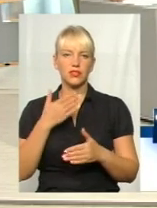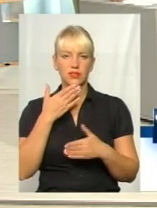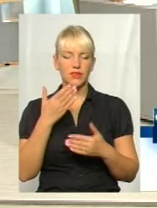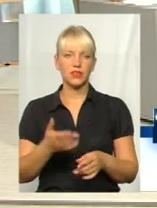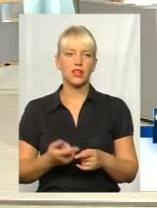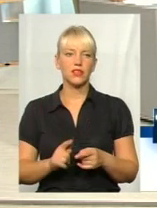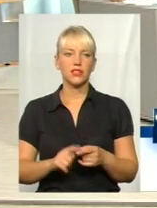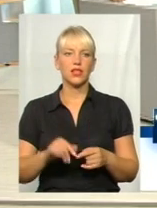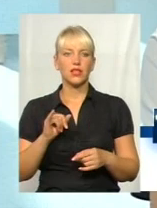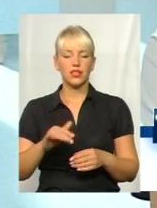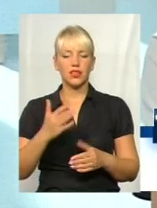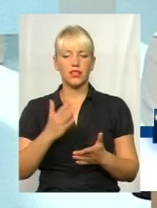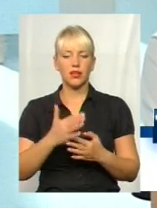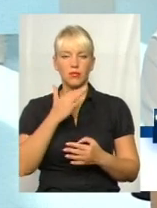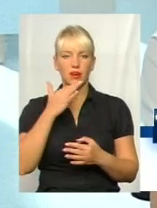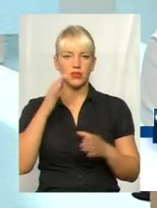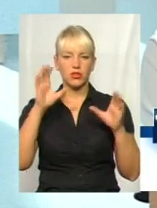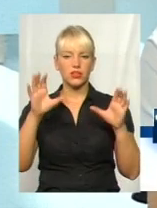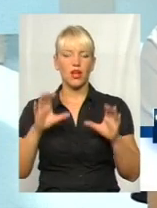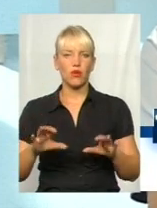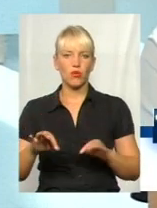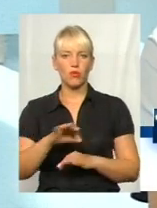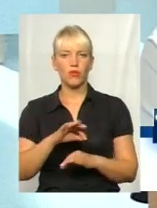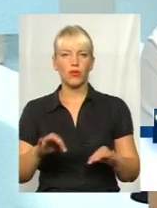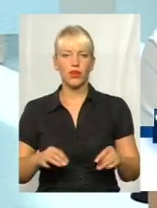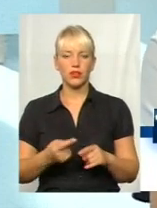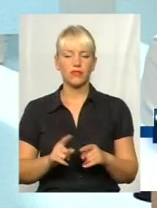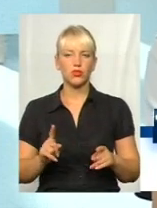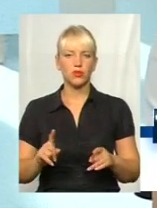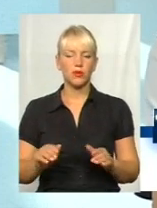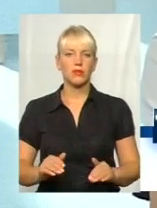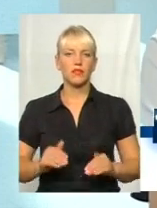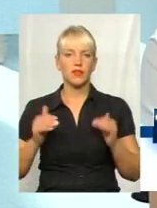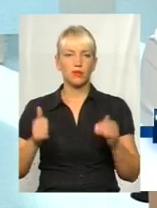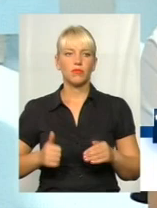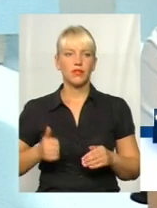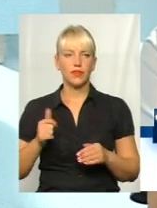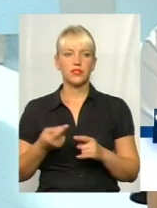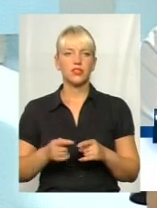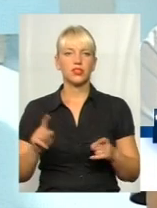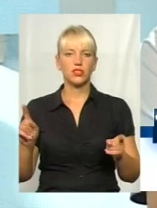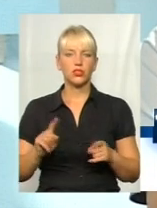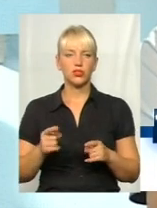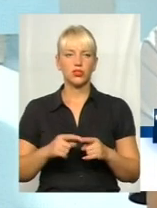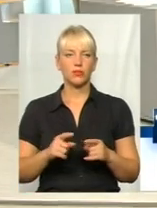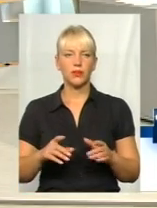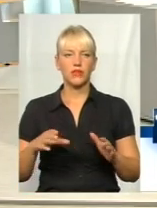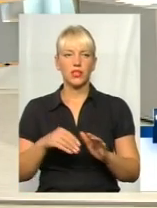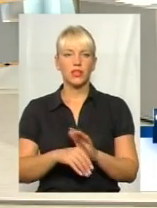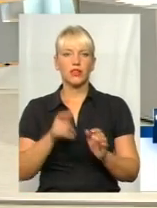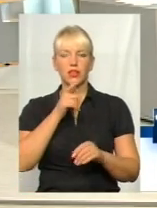що готовиться ряд законопроєктів, щоб підвищити престиж, щоб вести класність, збільшити терміни,